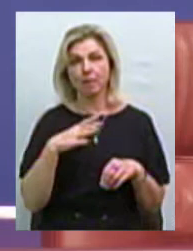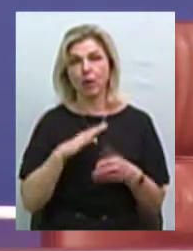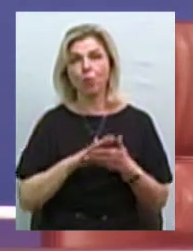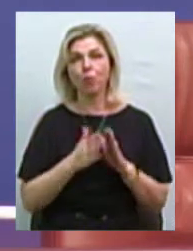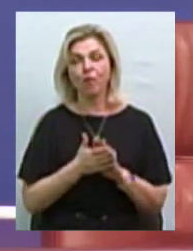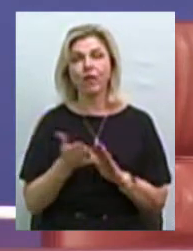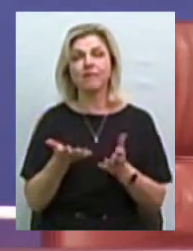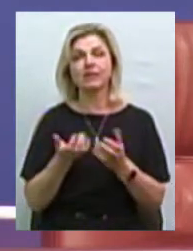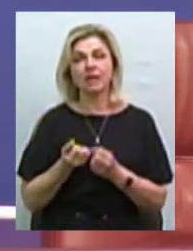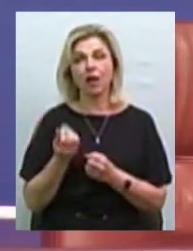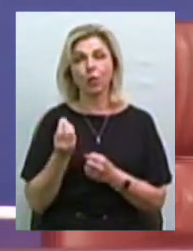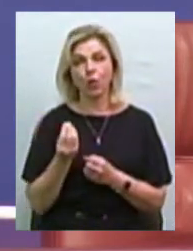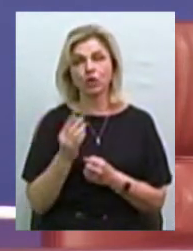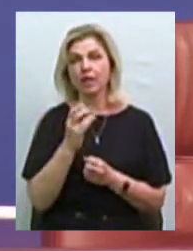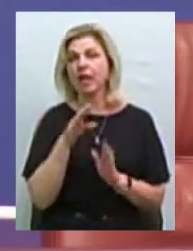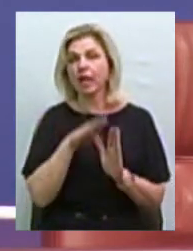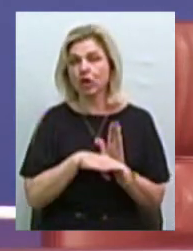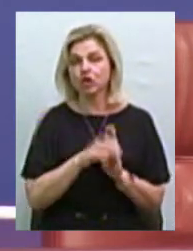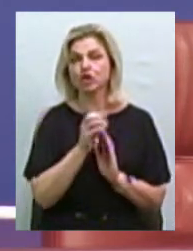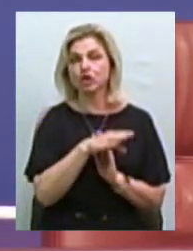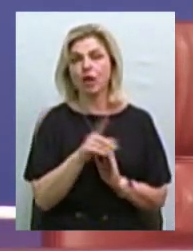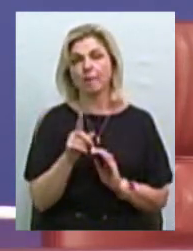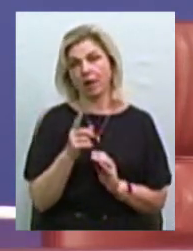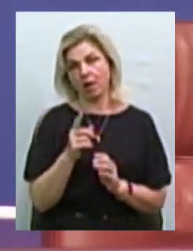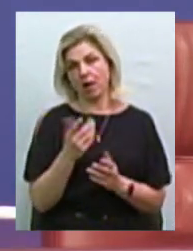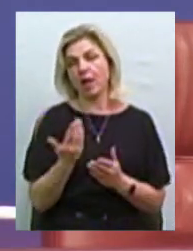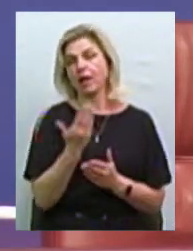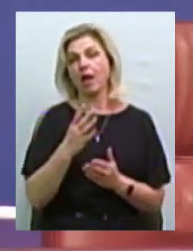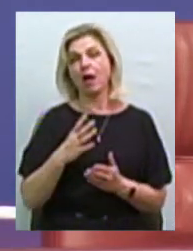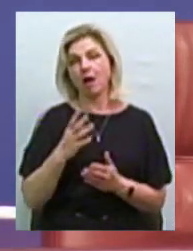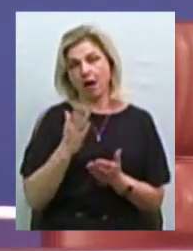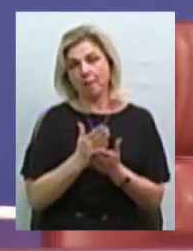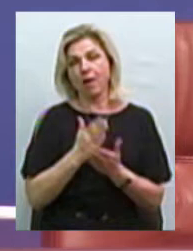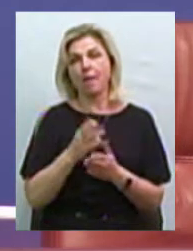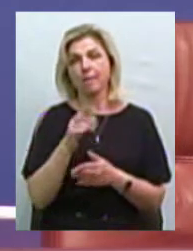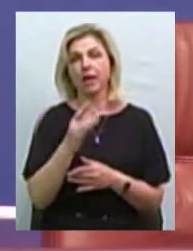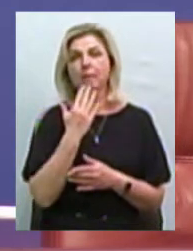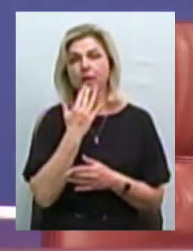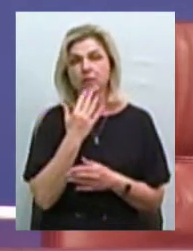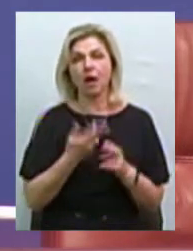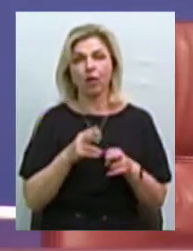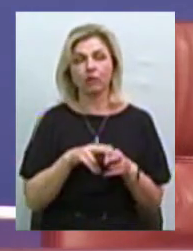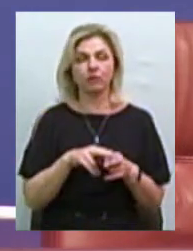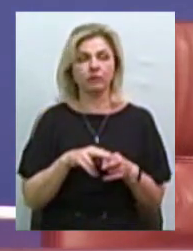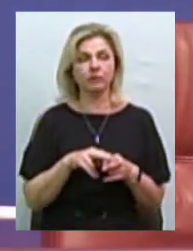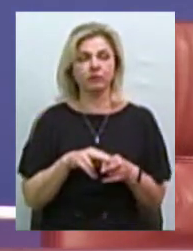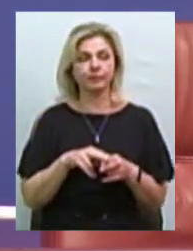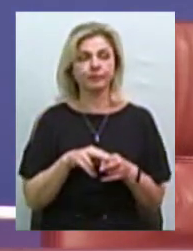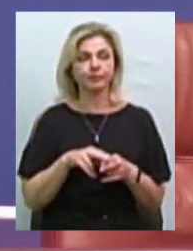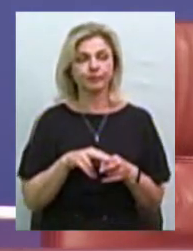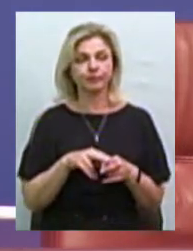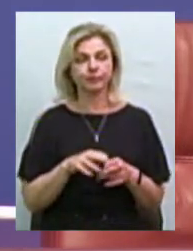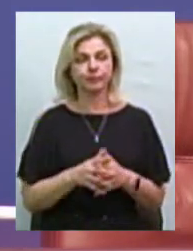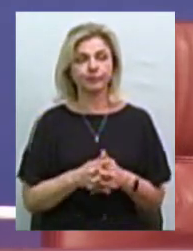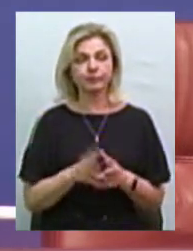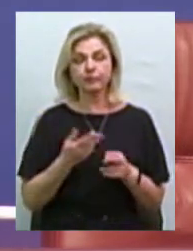взяття грошей не гірші, аніж ті, які мав би іноземець, який би заходив в Україну.